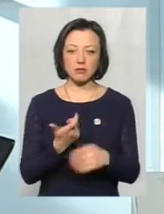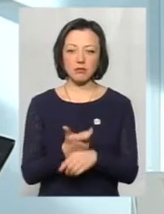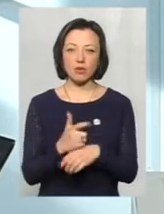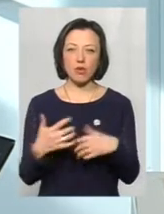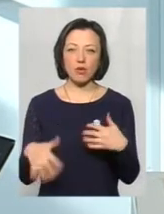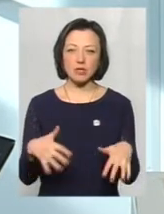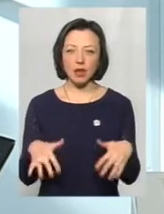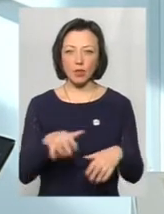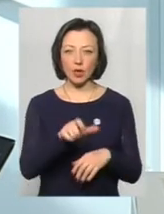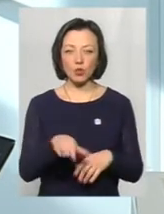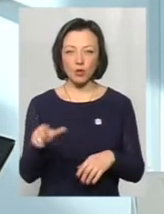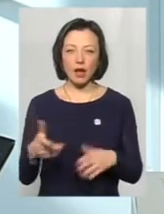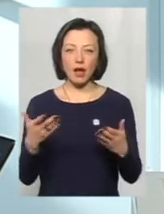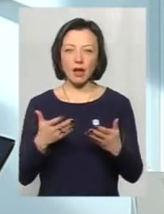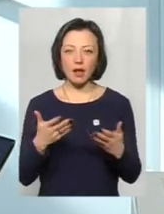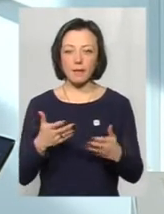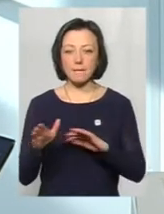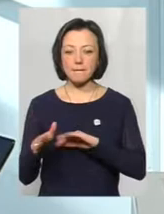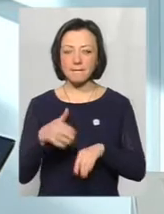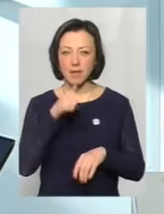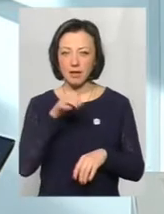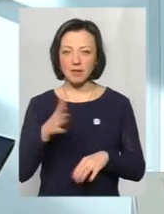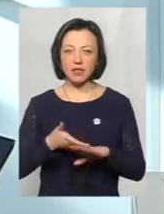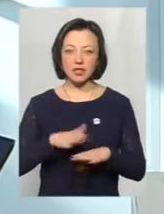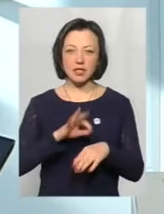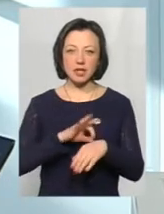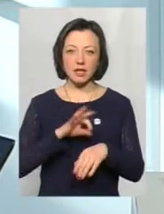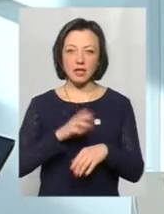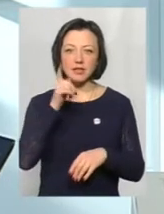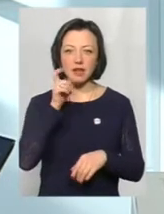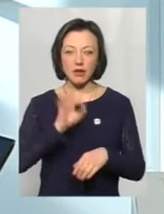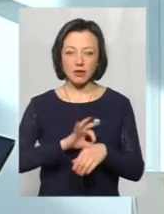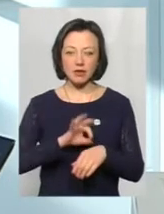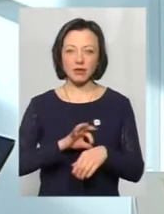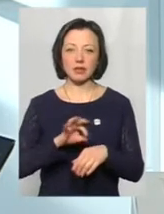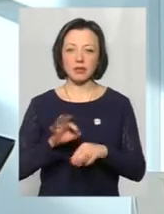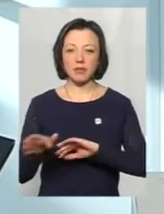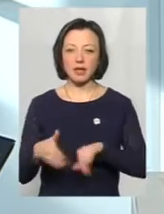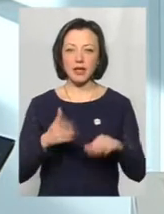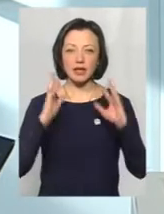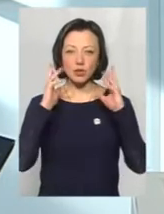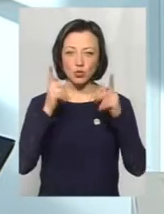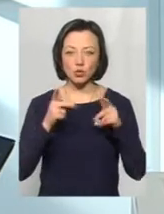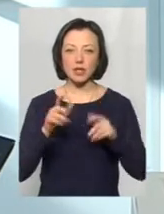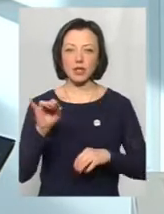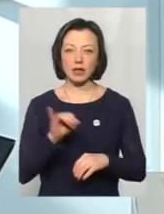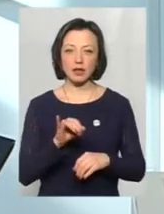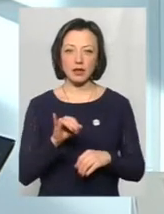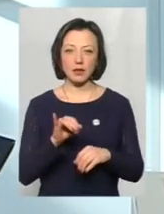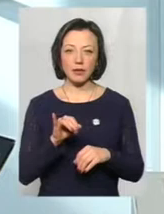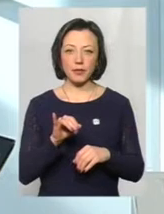ослаблених людей, які перенесли важкі захворювання, це в діабетиків хворі, які перенесли інсульт, і